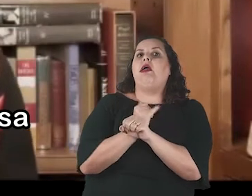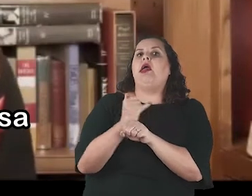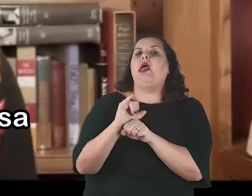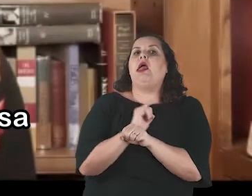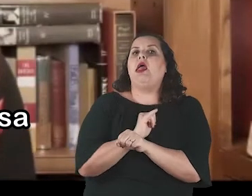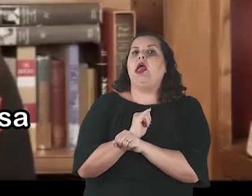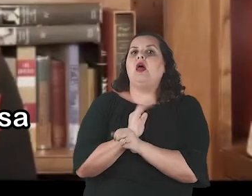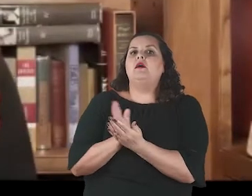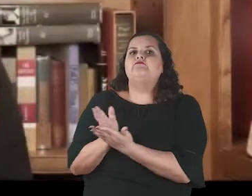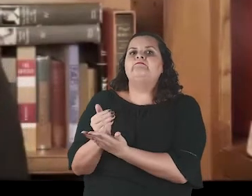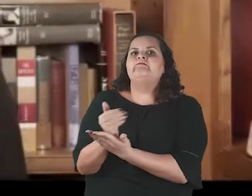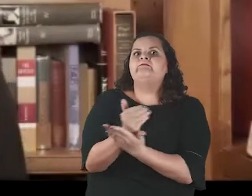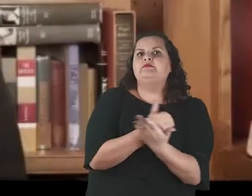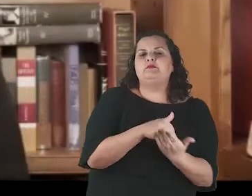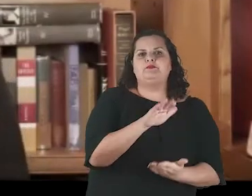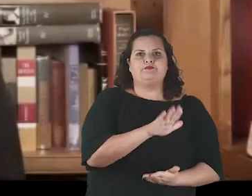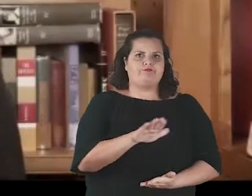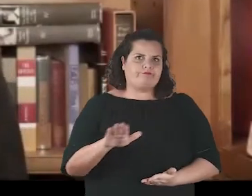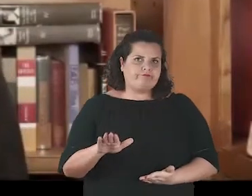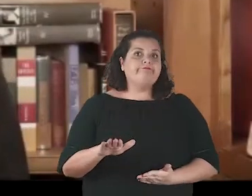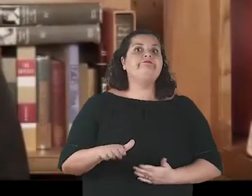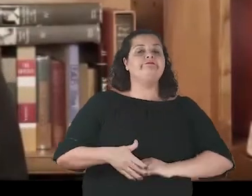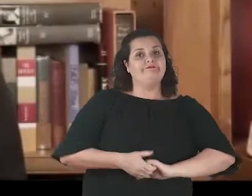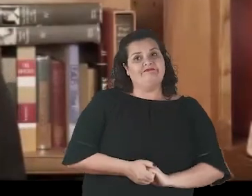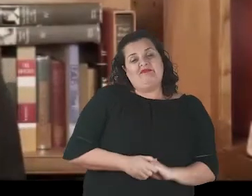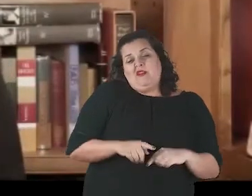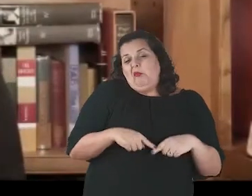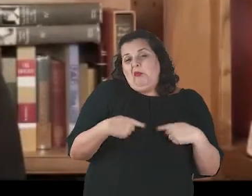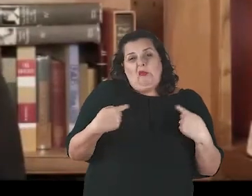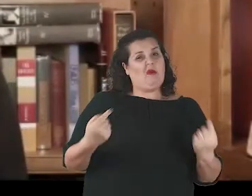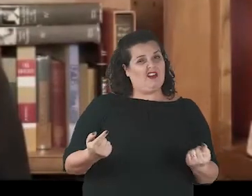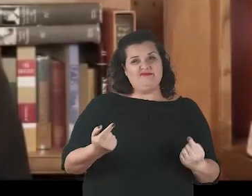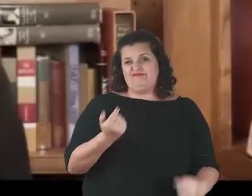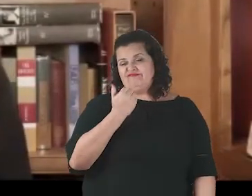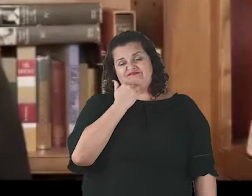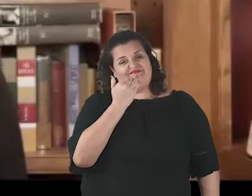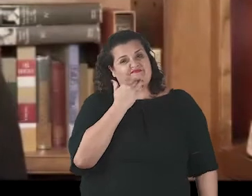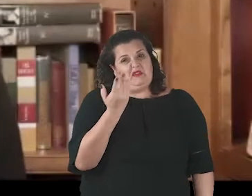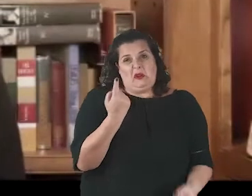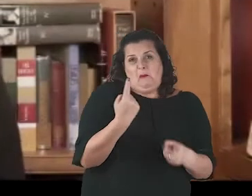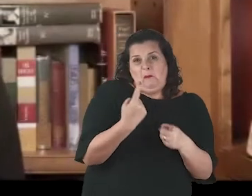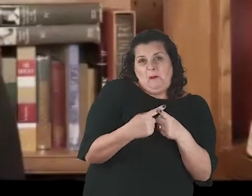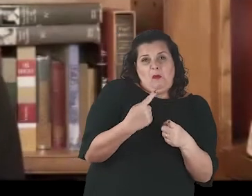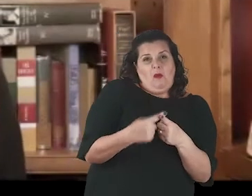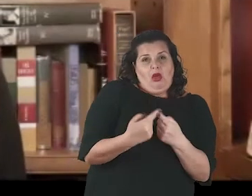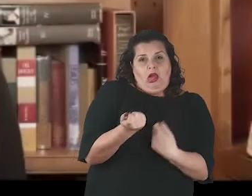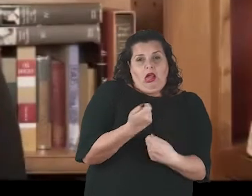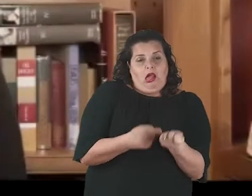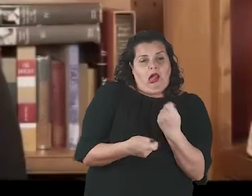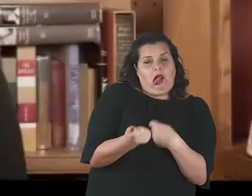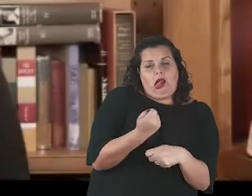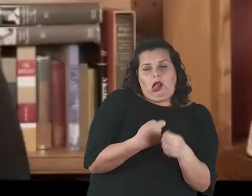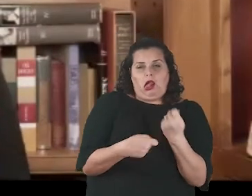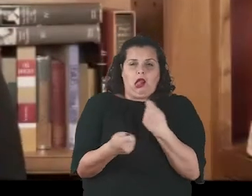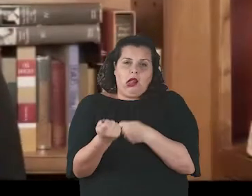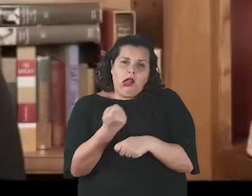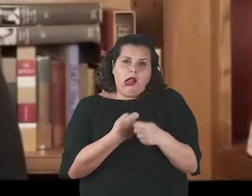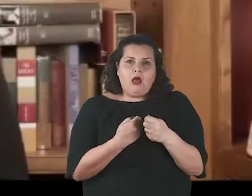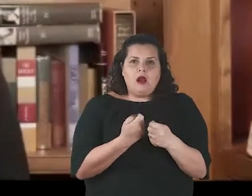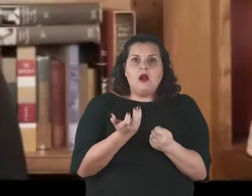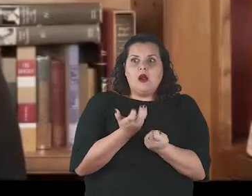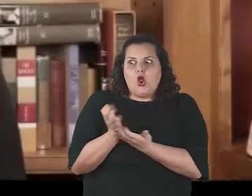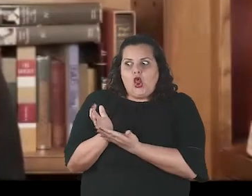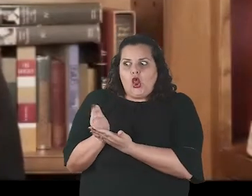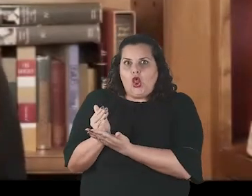logic takes no holidays. And as Balderas knew, only